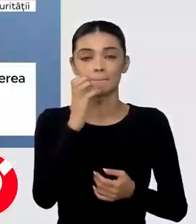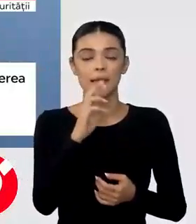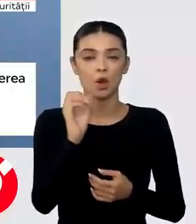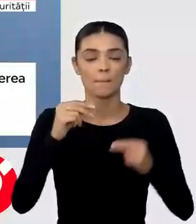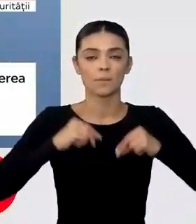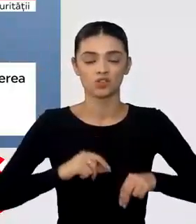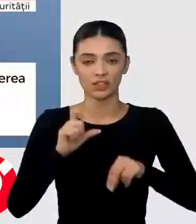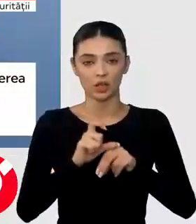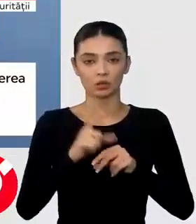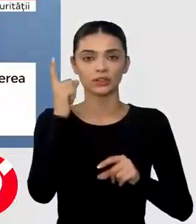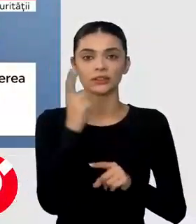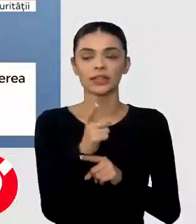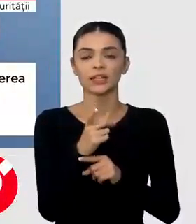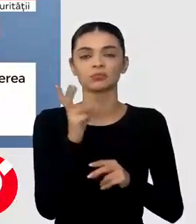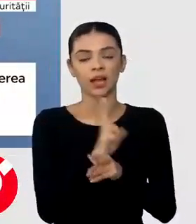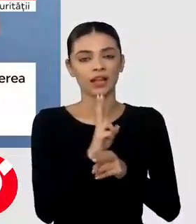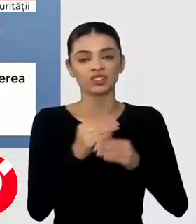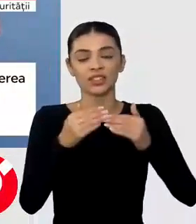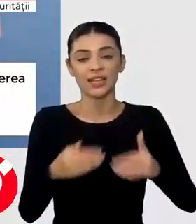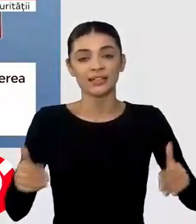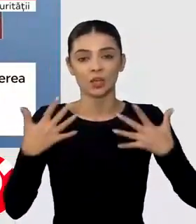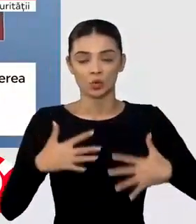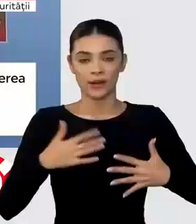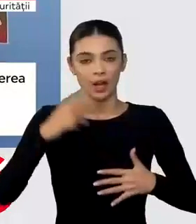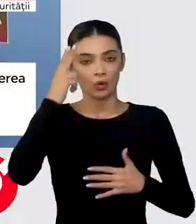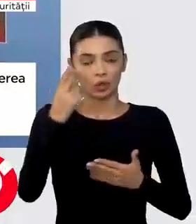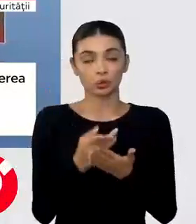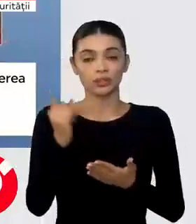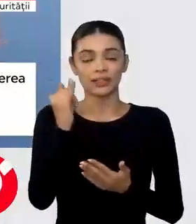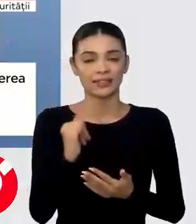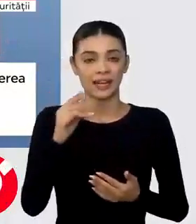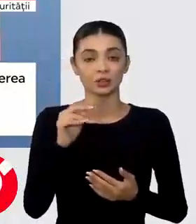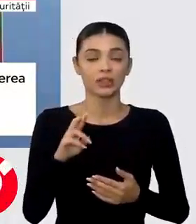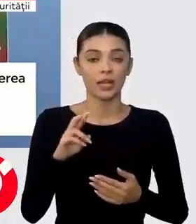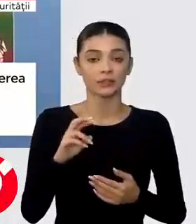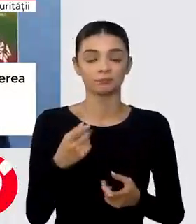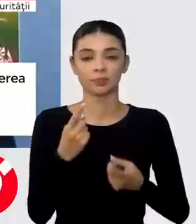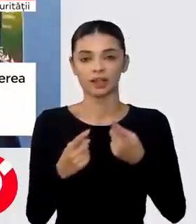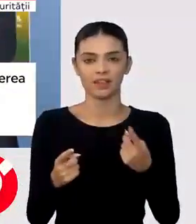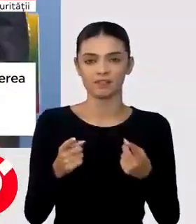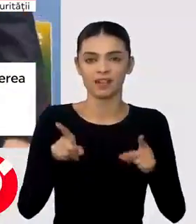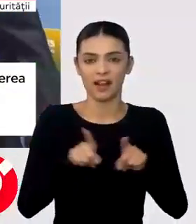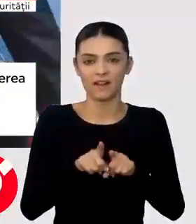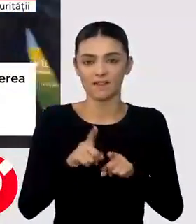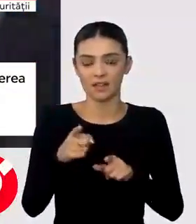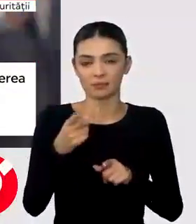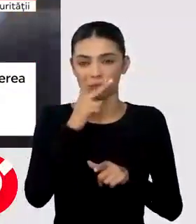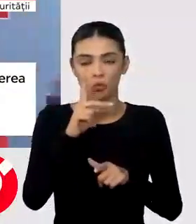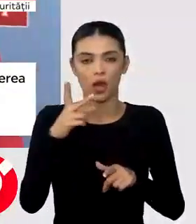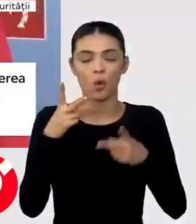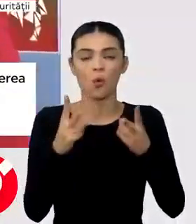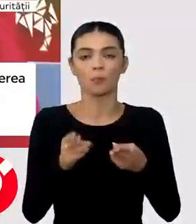declară că trebuie respectate granițele Ucrainei recunoscute internațional, dar pe de altă parte acest lucru nu l împiedicat